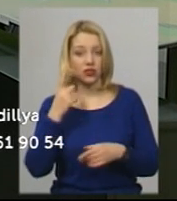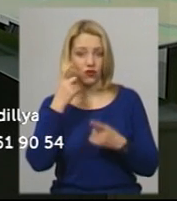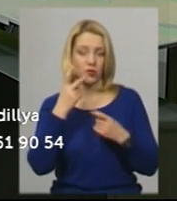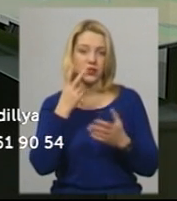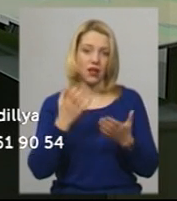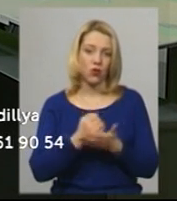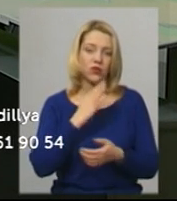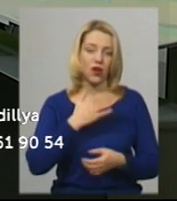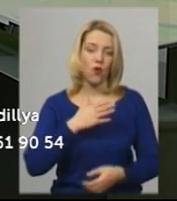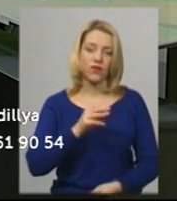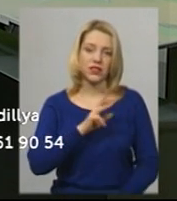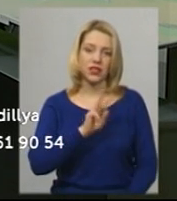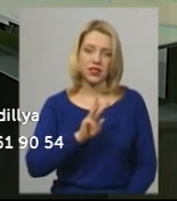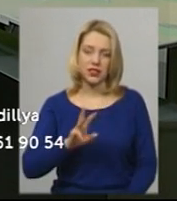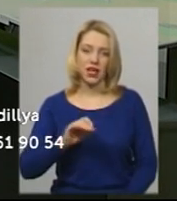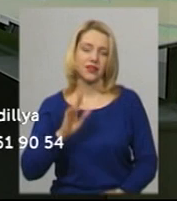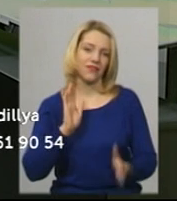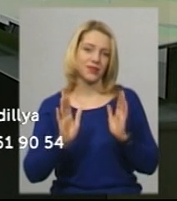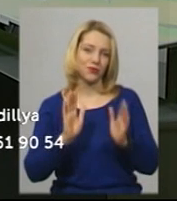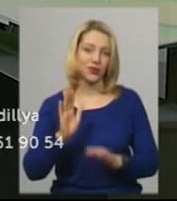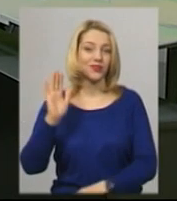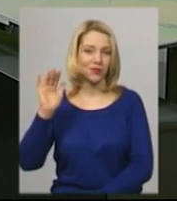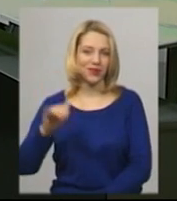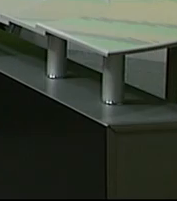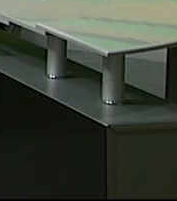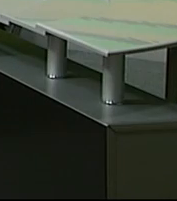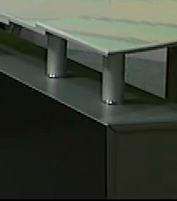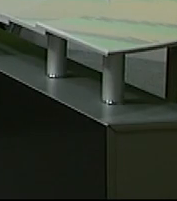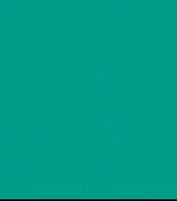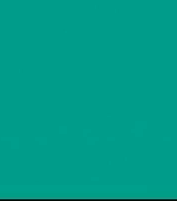знаходьте на нашому офіційному сайті та на сторінці у Фейсбук. Побачимось.